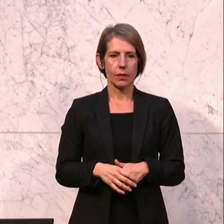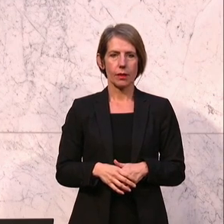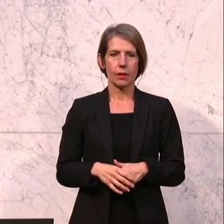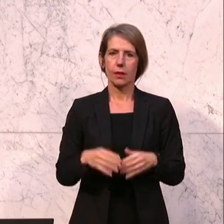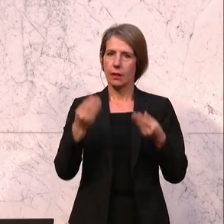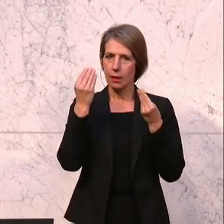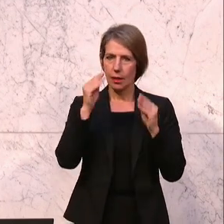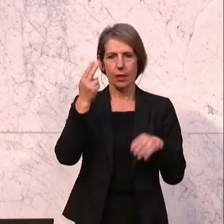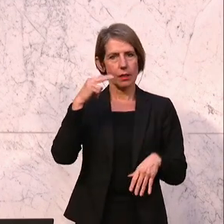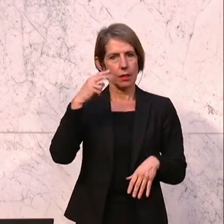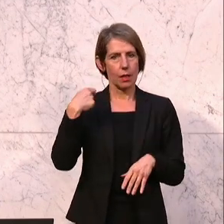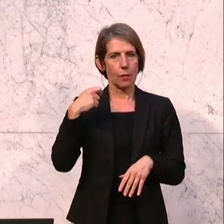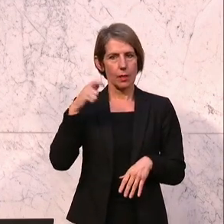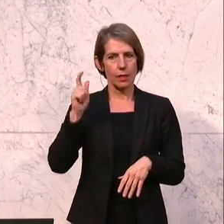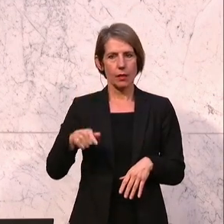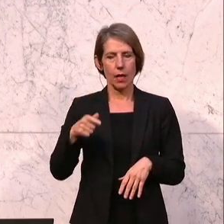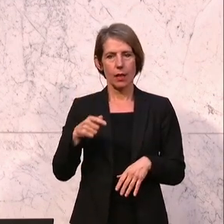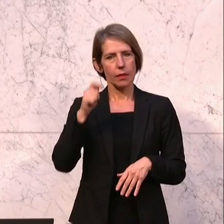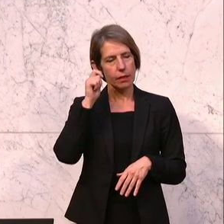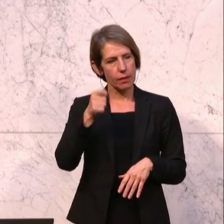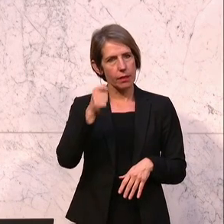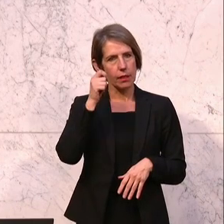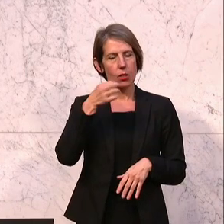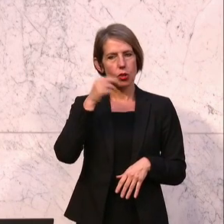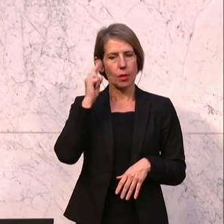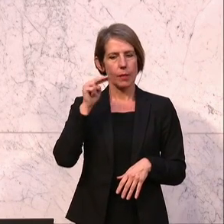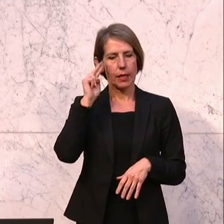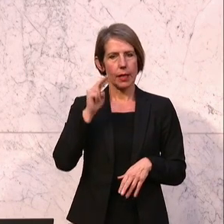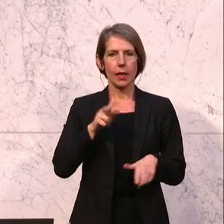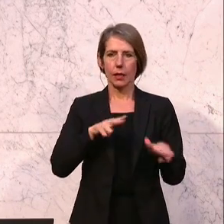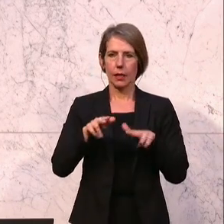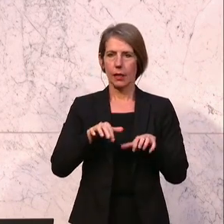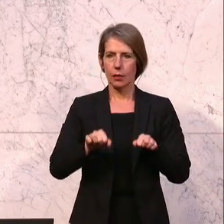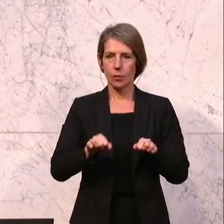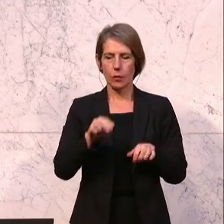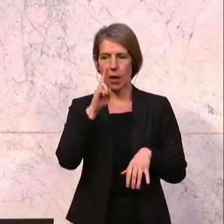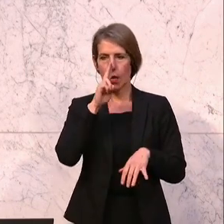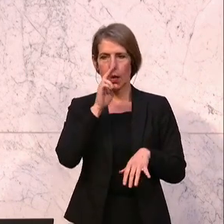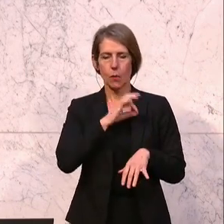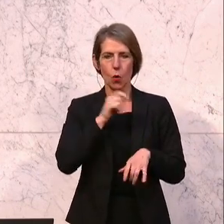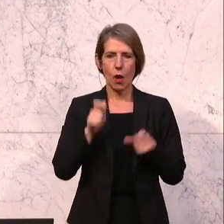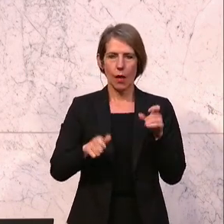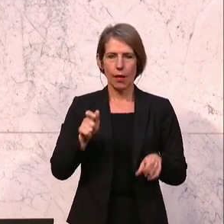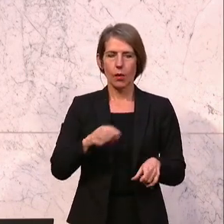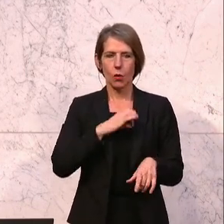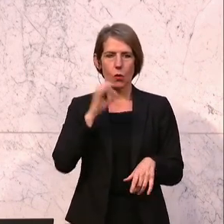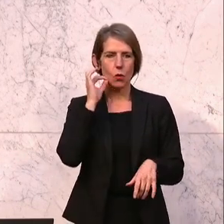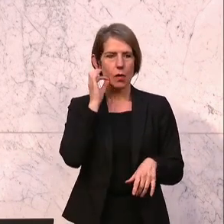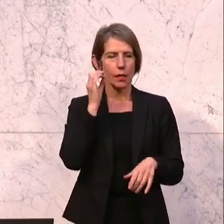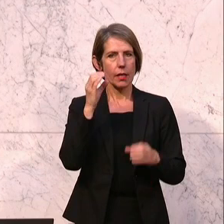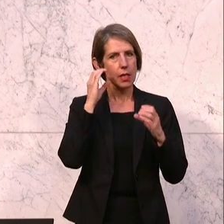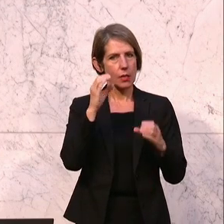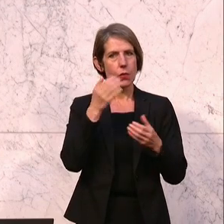Sehr geehrter Herr Präsident, ich schätze Damen und Herren auf der Regierungsbank, liebe Kolleginnen und Kollegen, liebe Zuseherinnen und Zuseher,